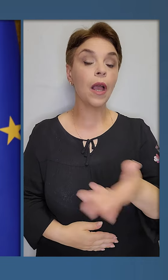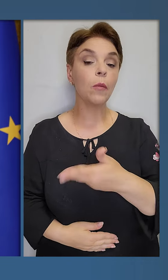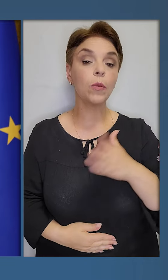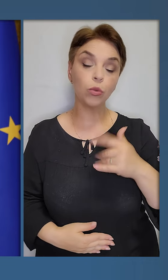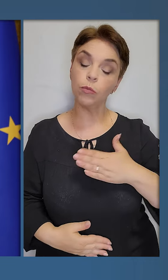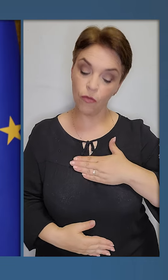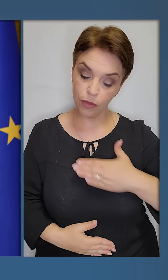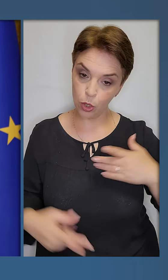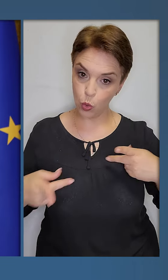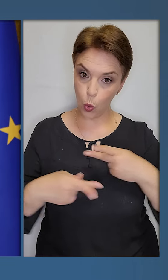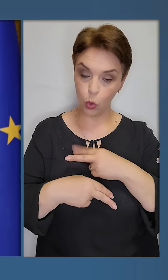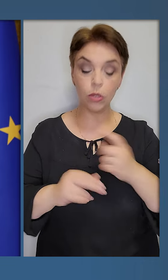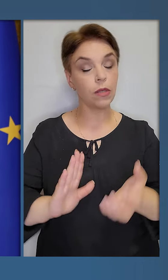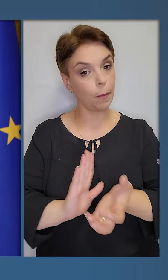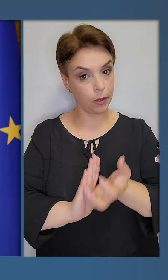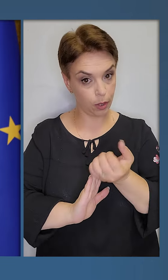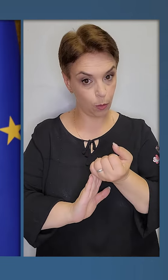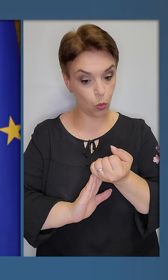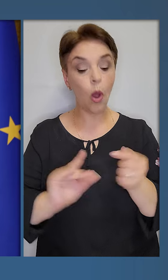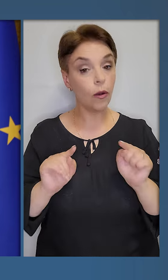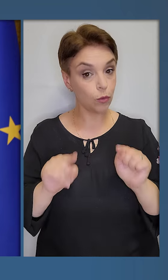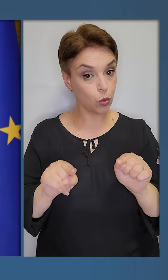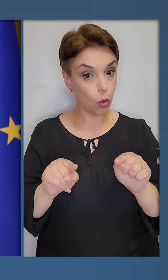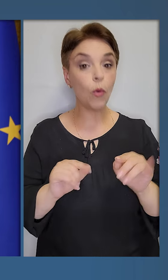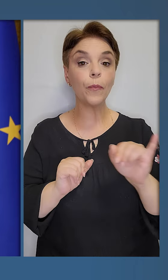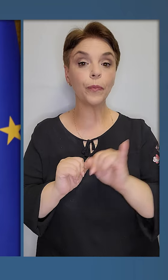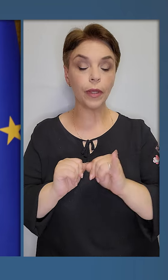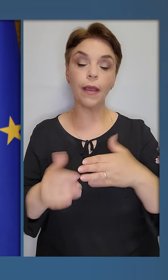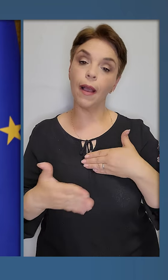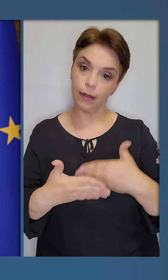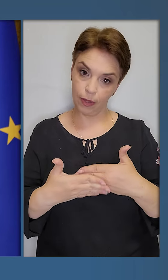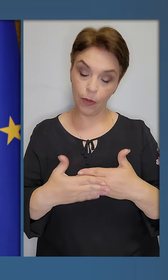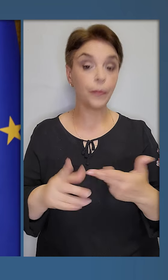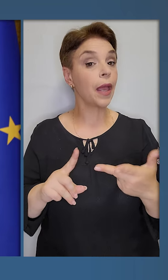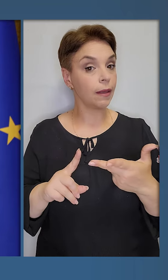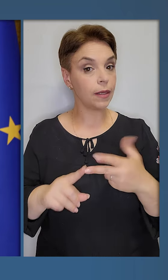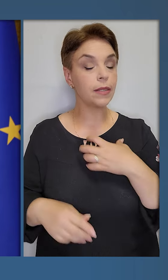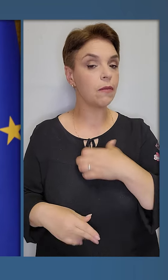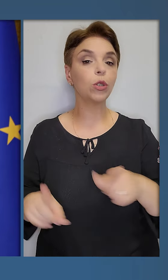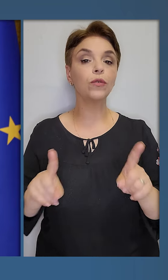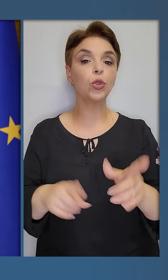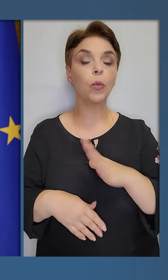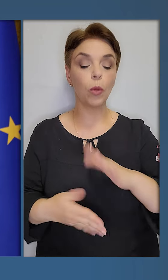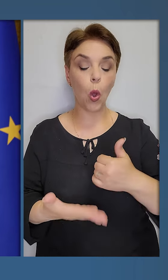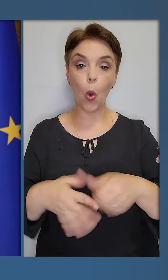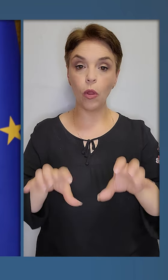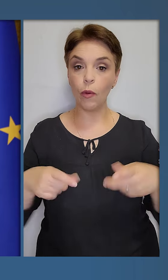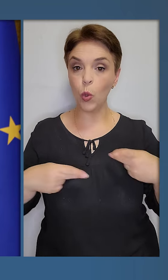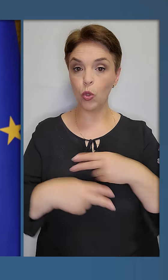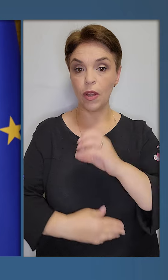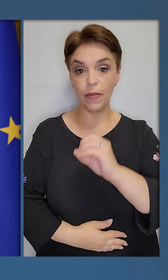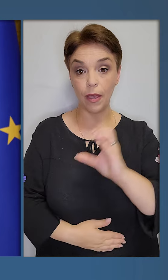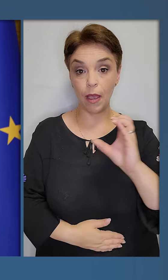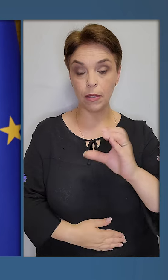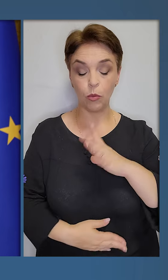Ми будемо вдячні Угорщині за підтримку у цьому і активність. Третє важливе, щоб головування Угорщини в